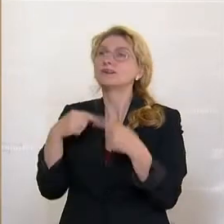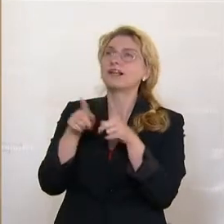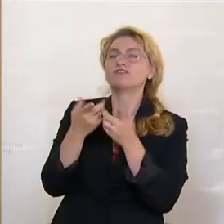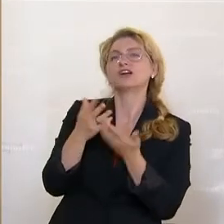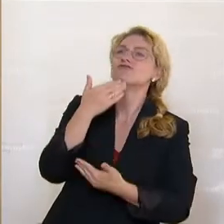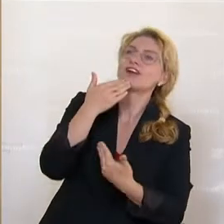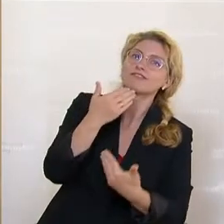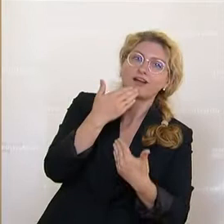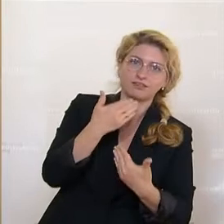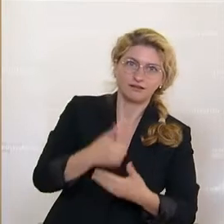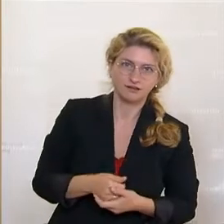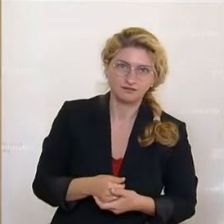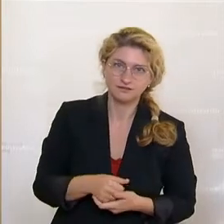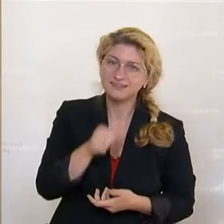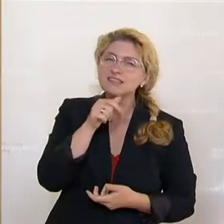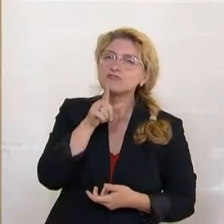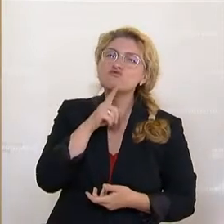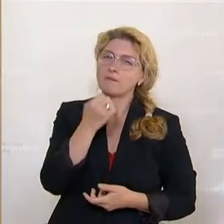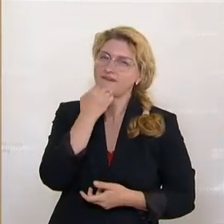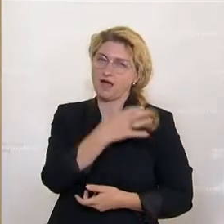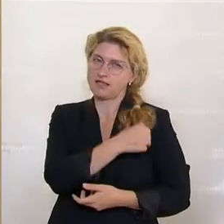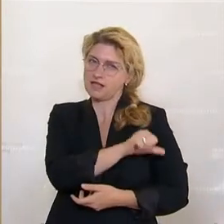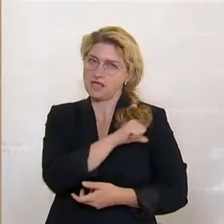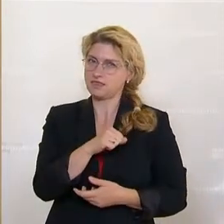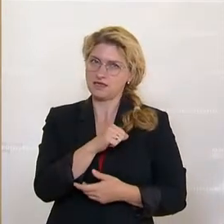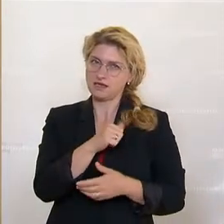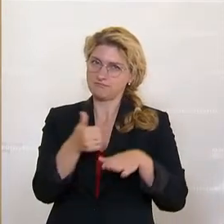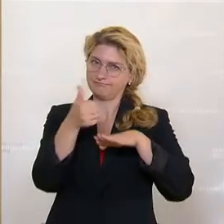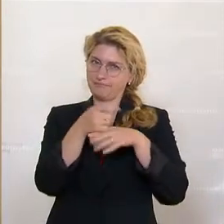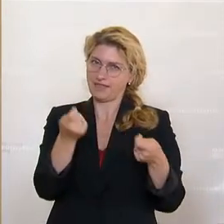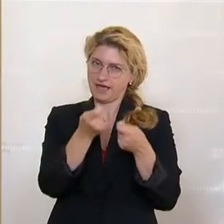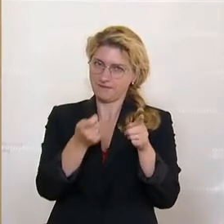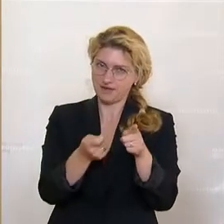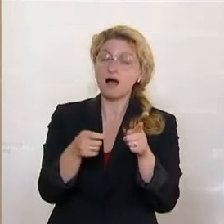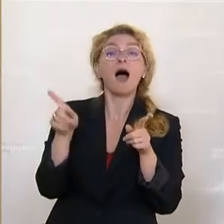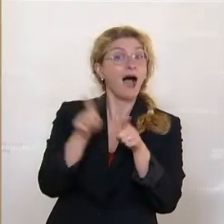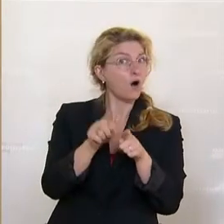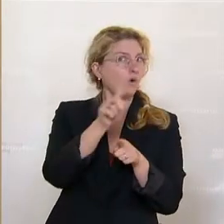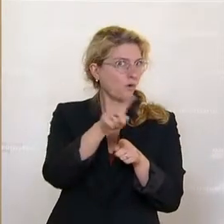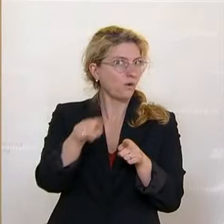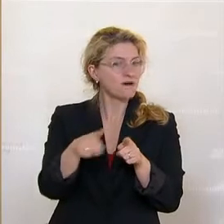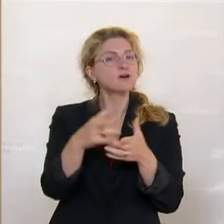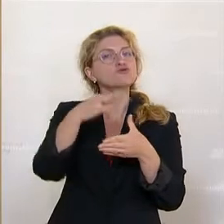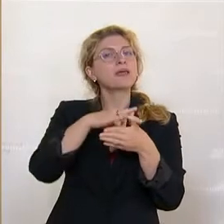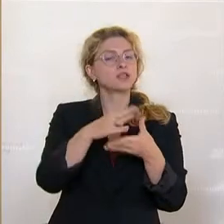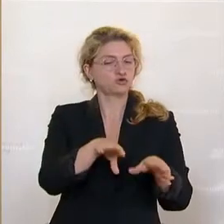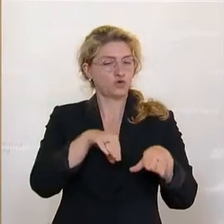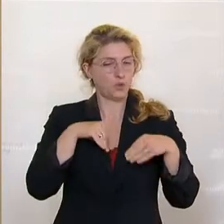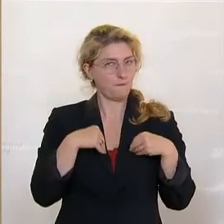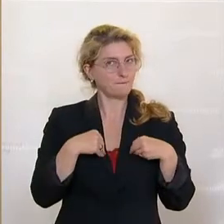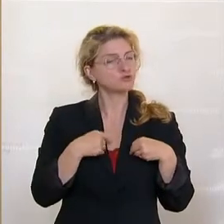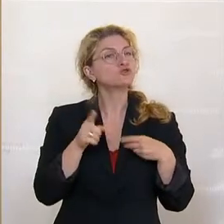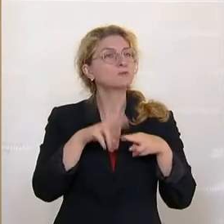war. Nicht nur an die Privatklinikbetreiber, aber auch an die Privatklinikbetreiber hat man die Spende genommen und hat nachher seine